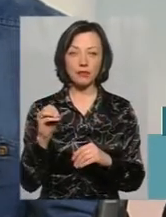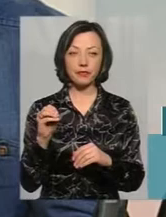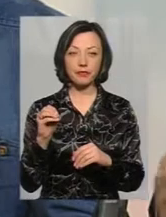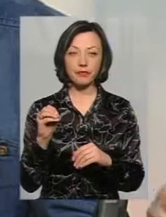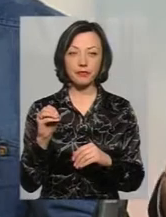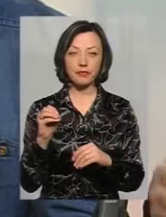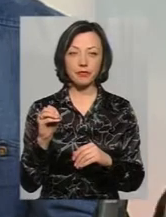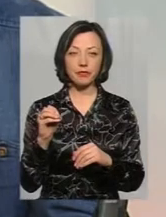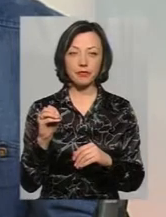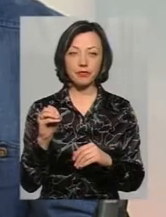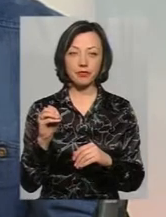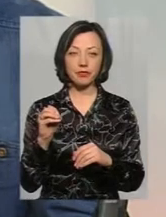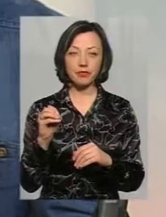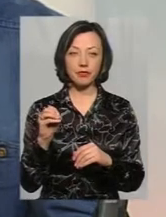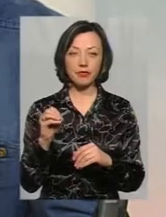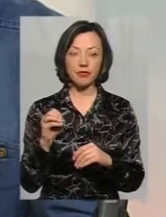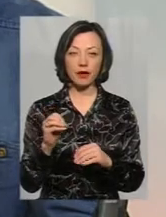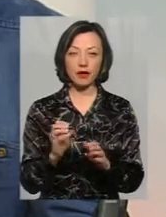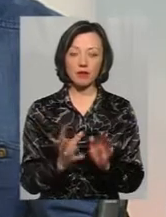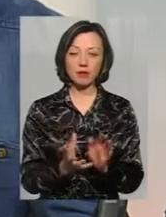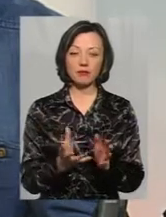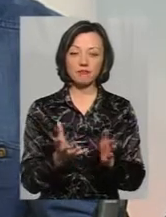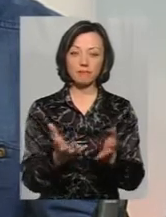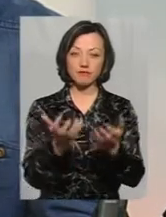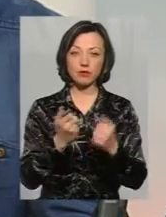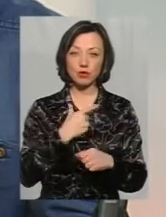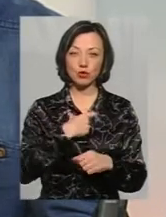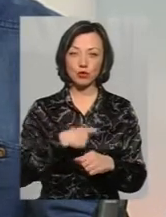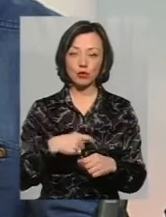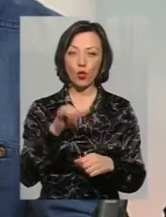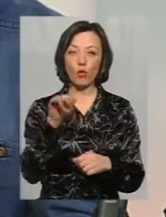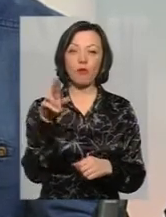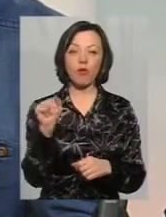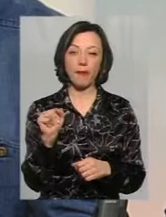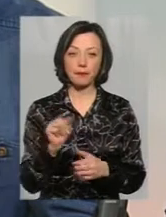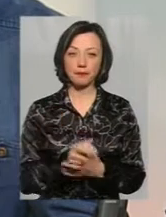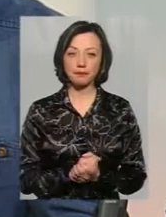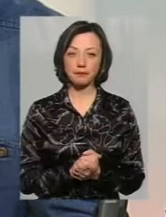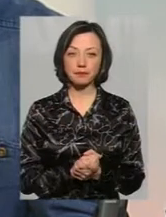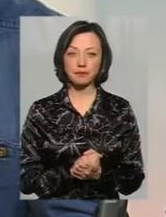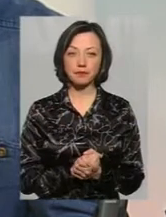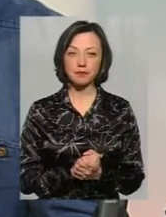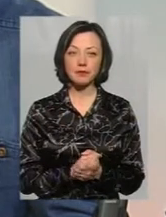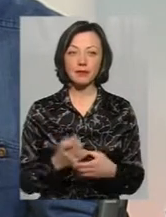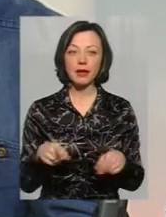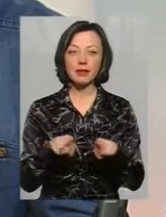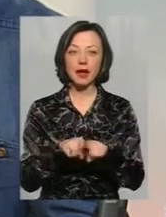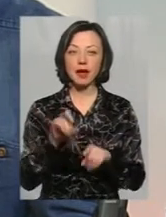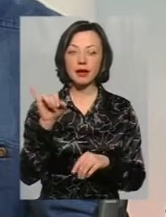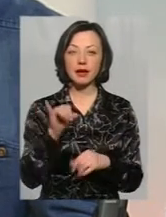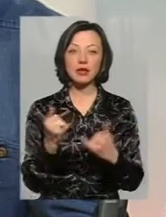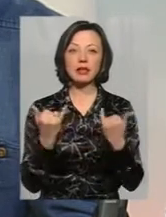і актуалізували в своїй боротьбі, зокрема, УПА. Так і тепер,